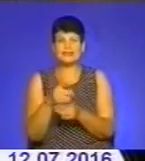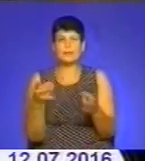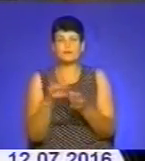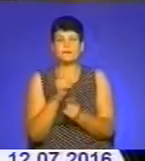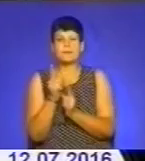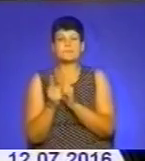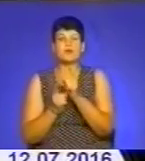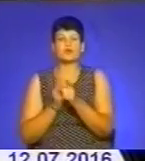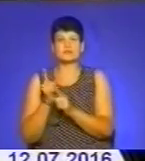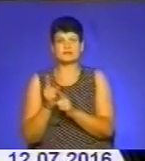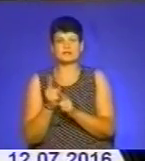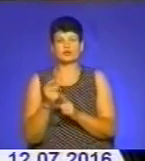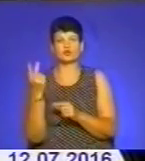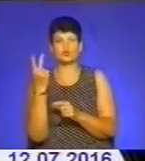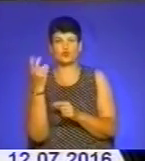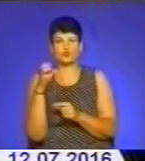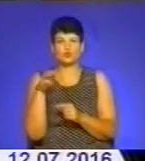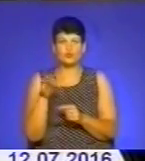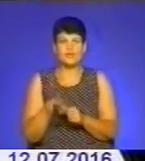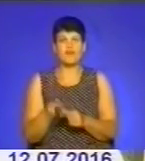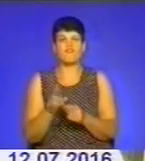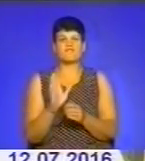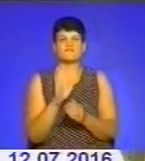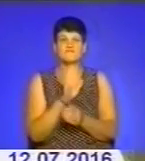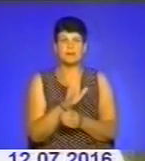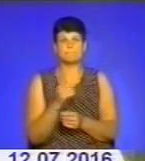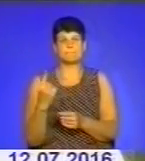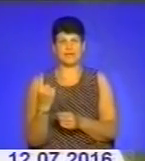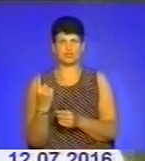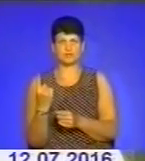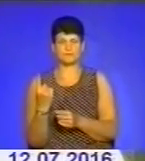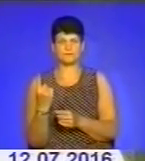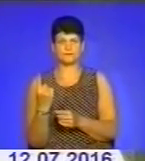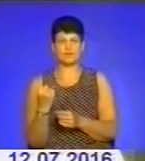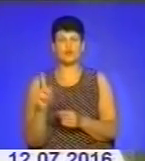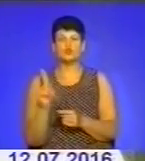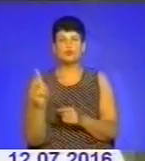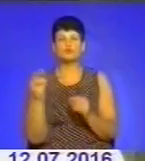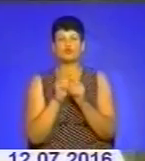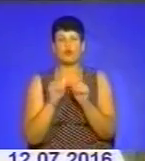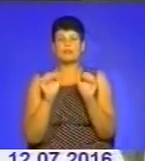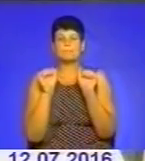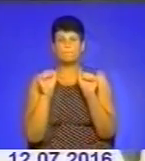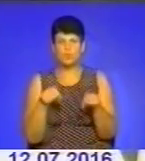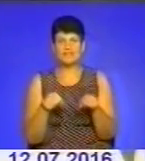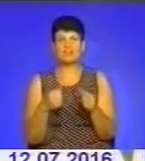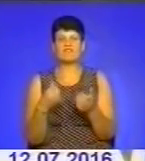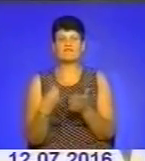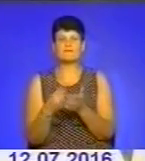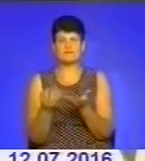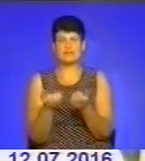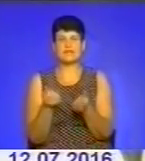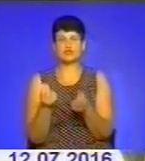реорганізувати з другого ступеня в перший. Щоб школи могли фінансуватися з державного бюджету,